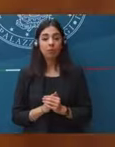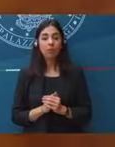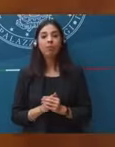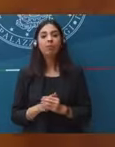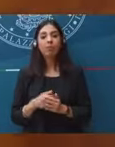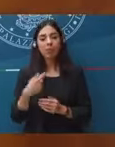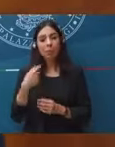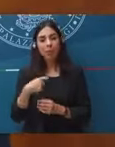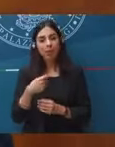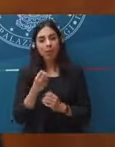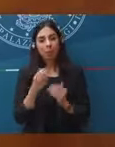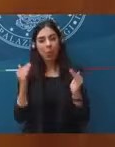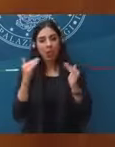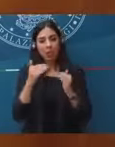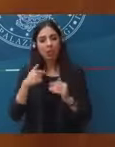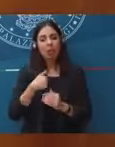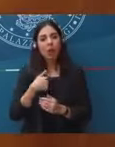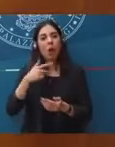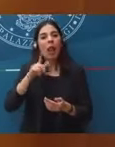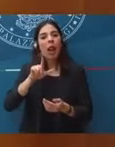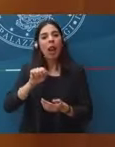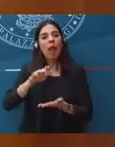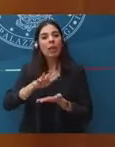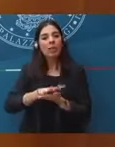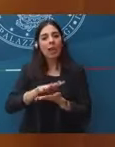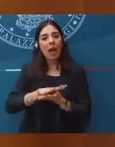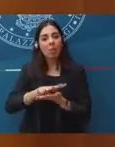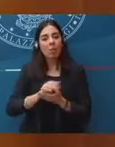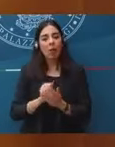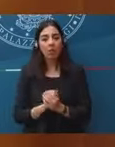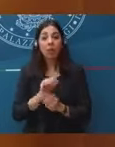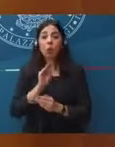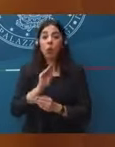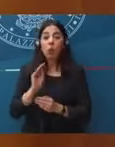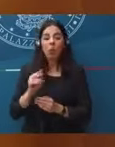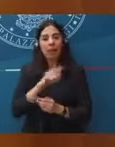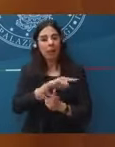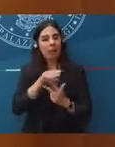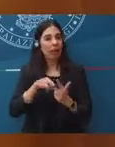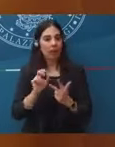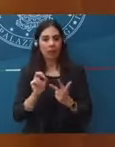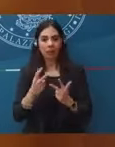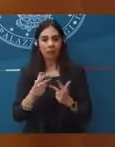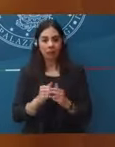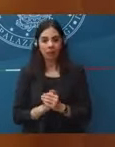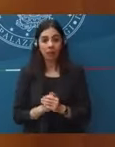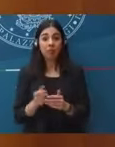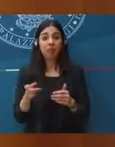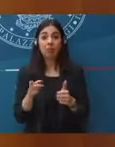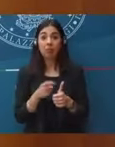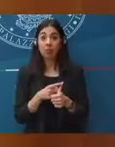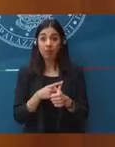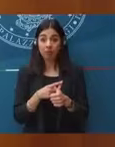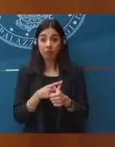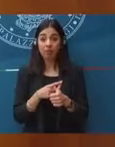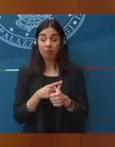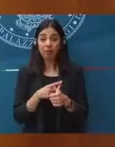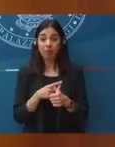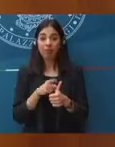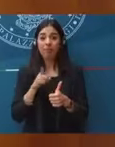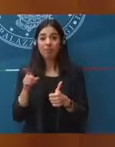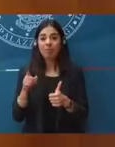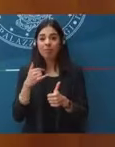Presidente, buonasera, sono Barbera della Stampa, ho tre domande telegrafiche. La prima è quanto spesso telefona